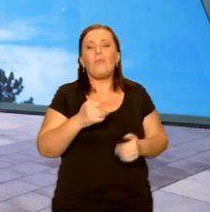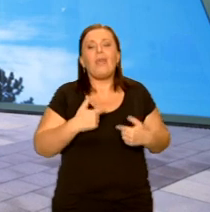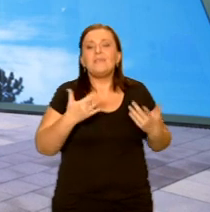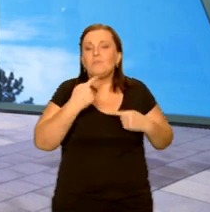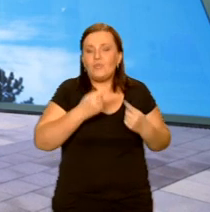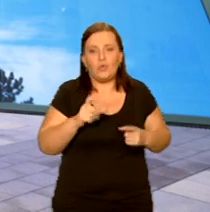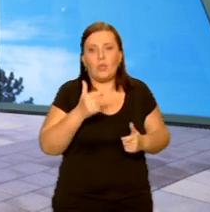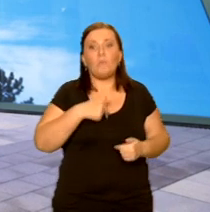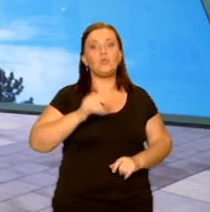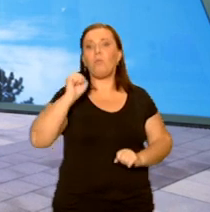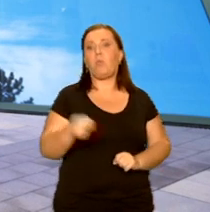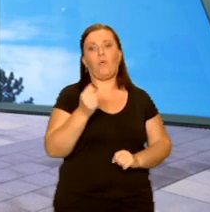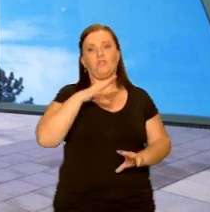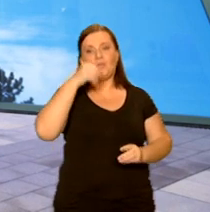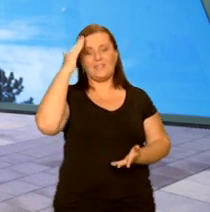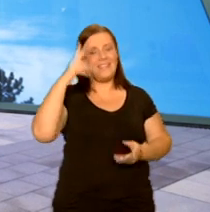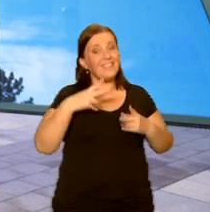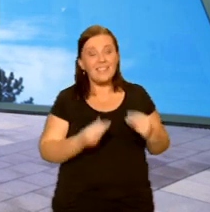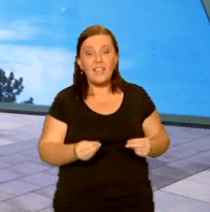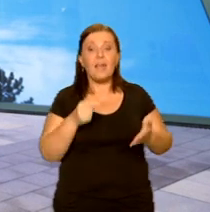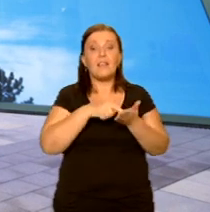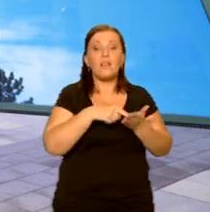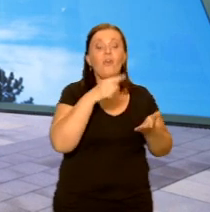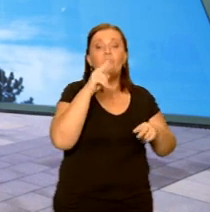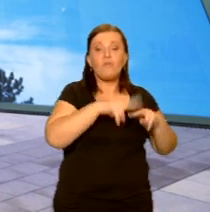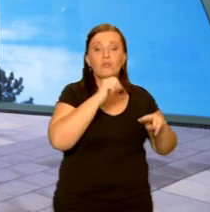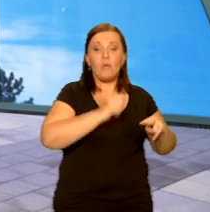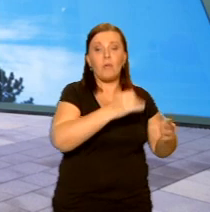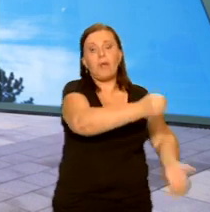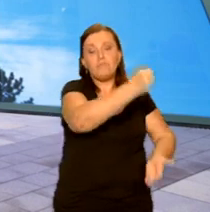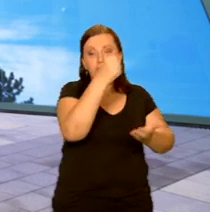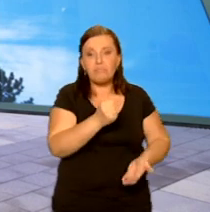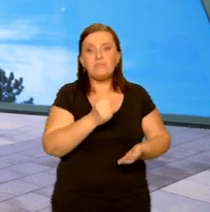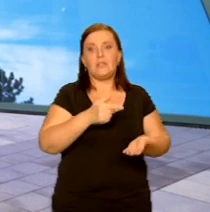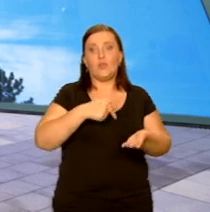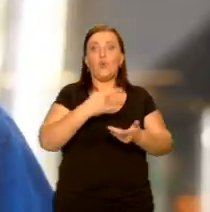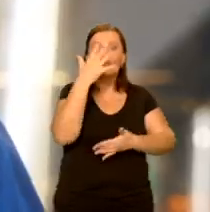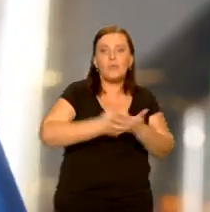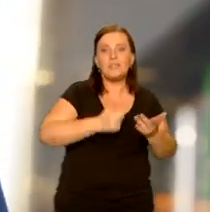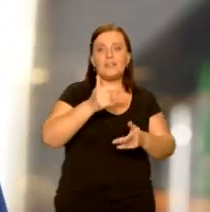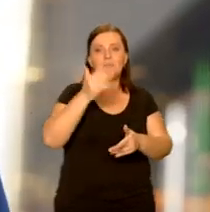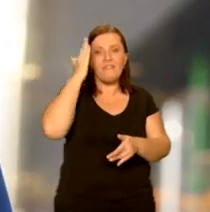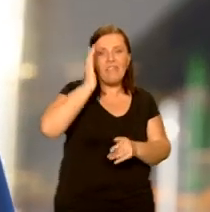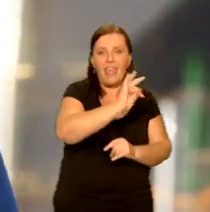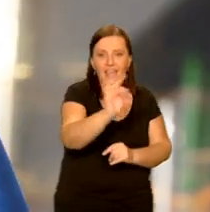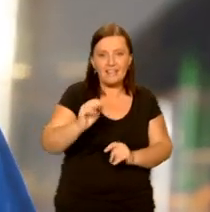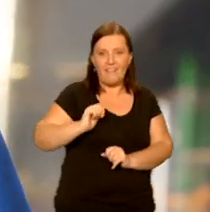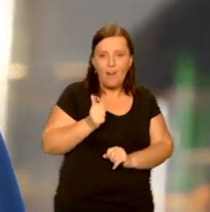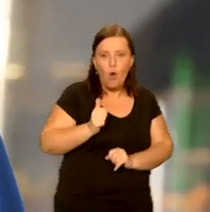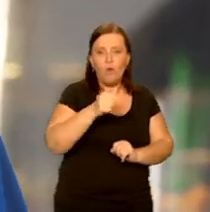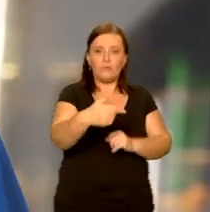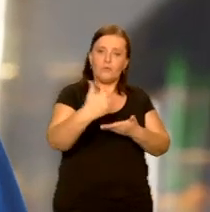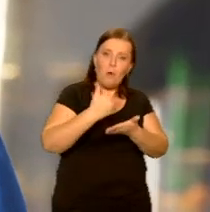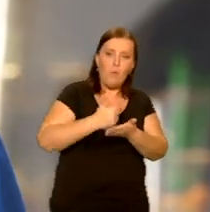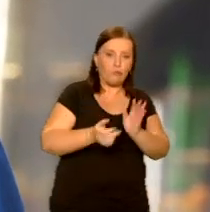musimy się znać na wszystkim. Dlatego korzystając z funduszy skorzystaliśmy z pomocy fachowców, którzy pomogli dopracować cały